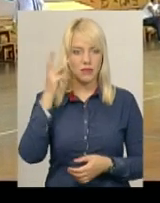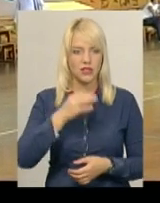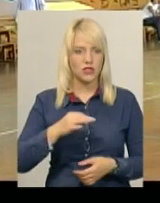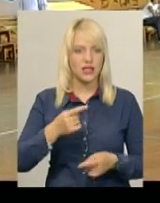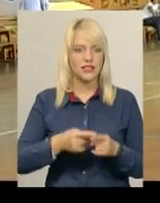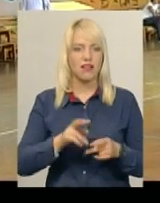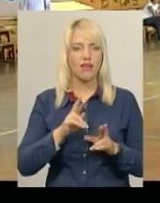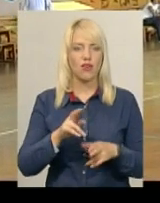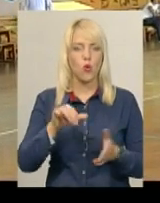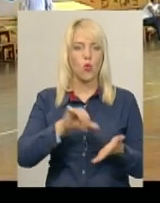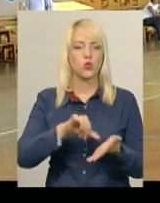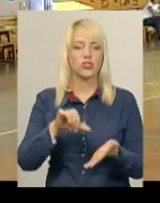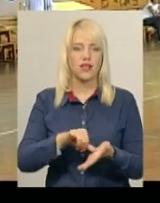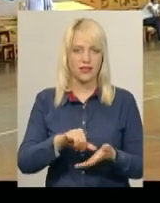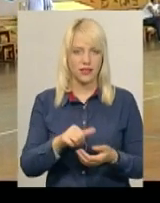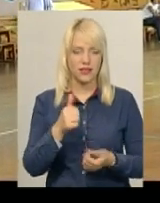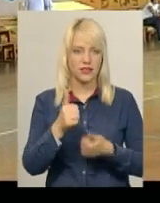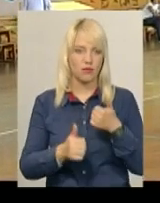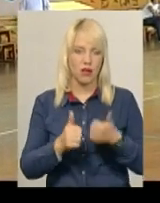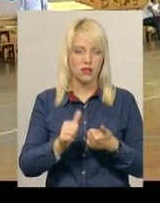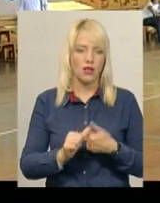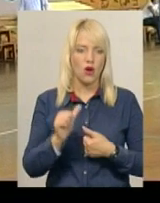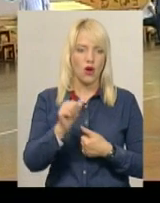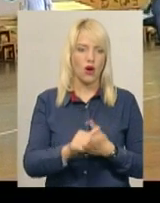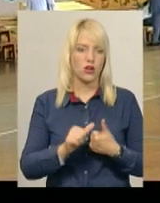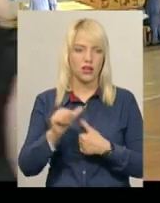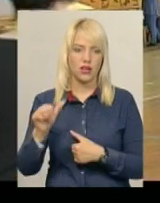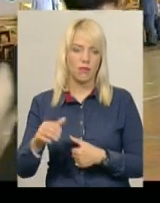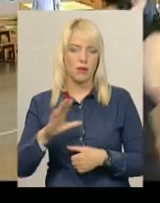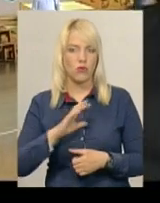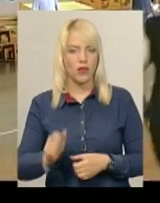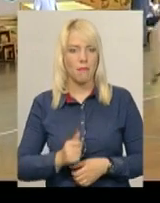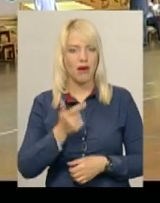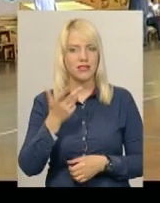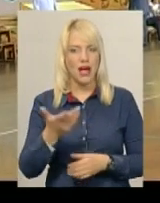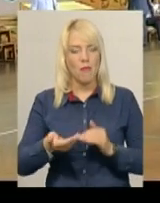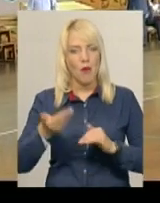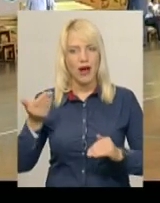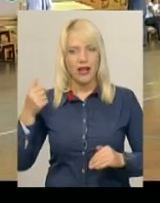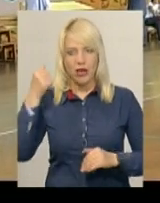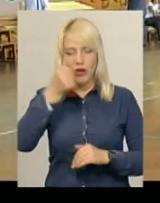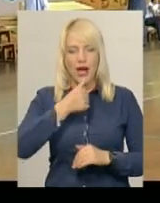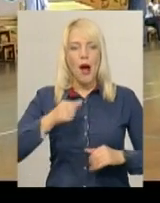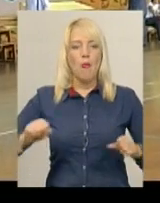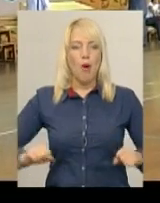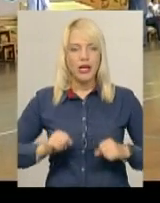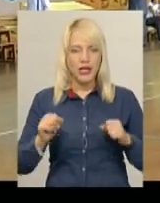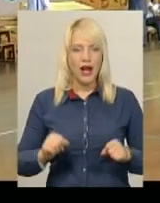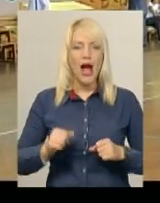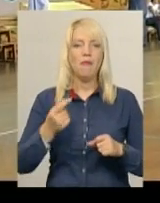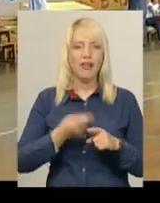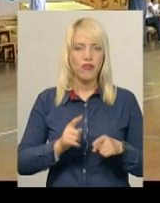це були як учасники змагань. Окремі були у нас призери в попередні роки. Постараємося в цьому році